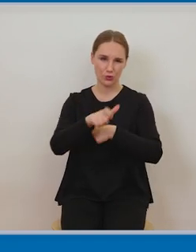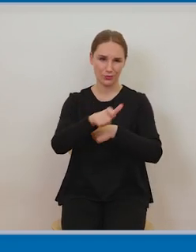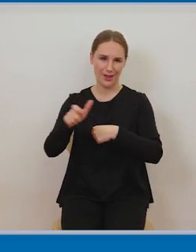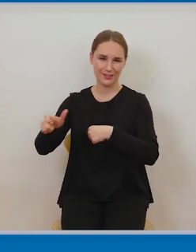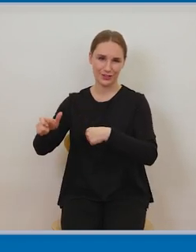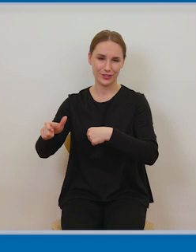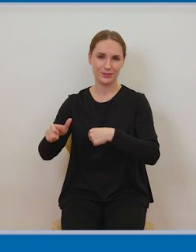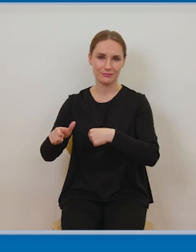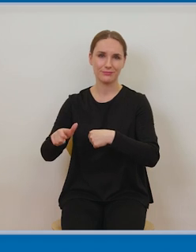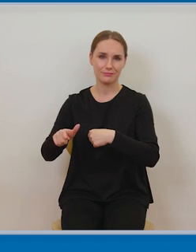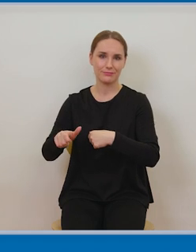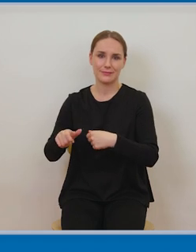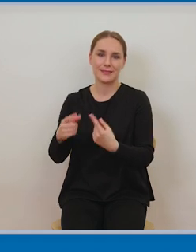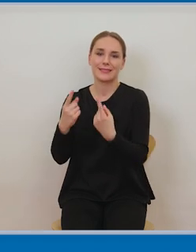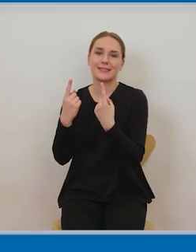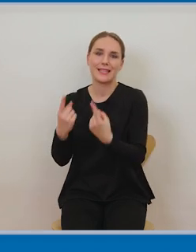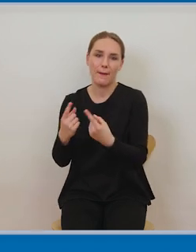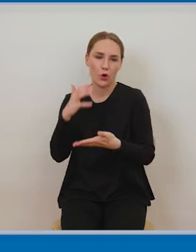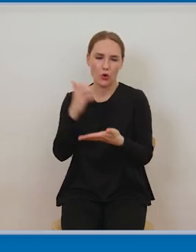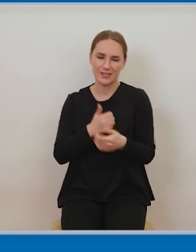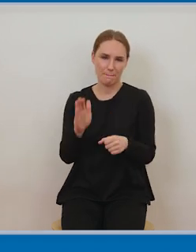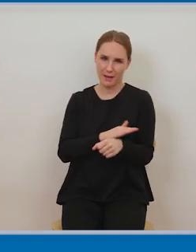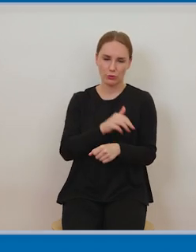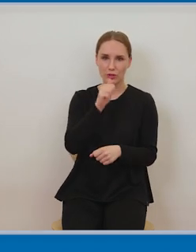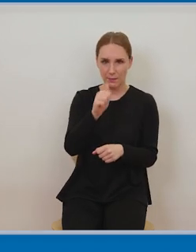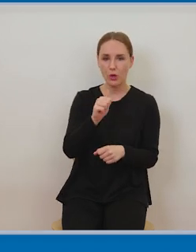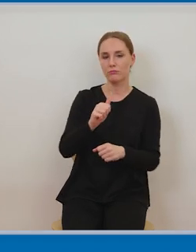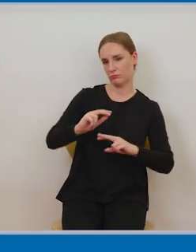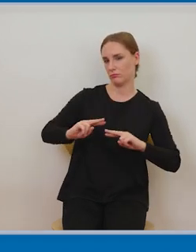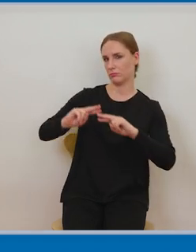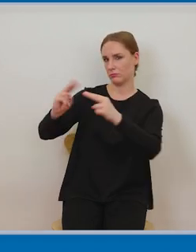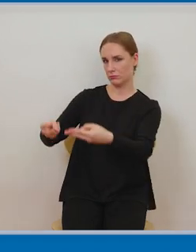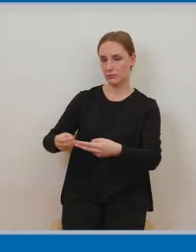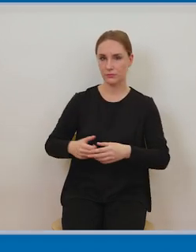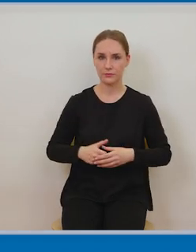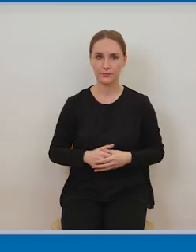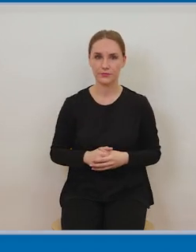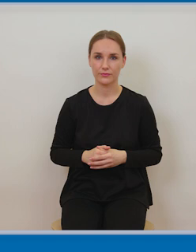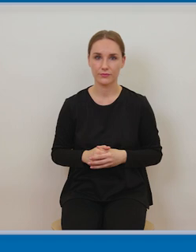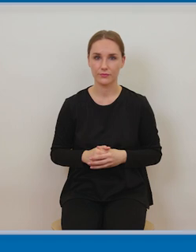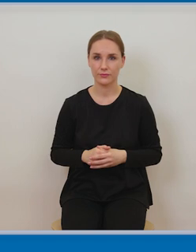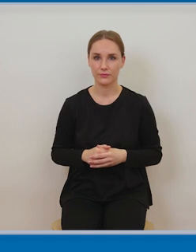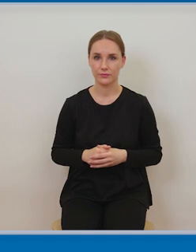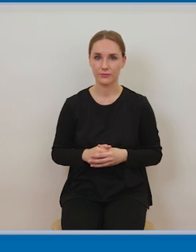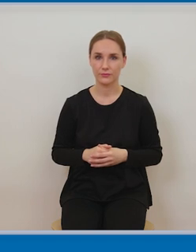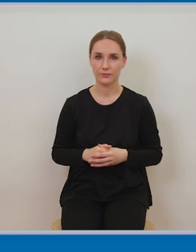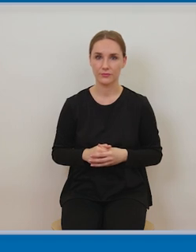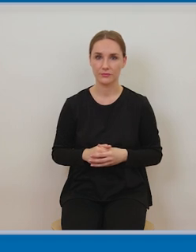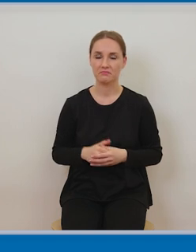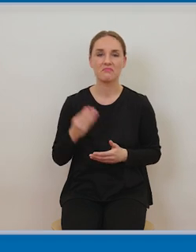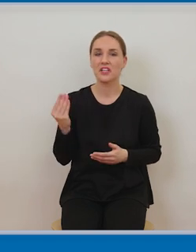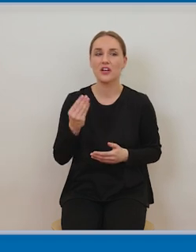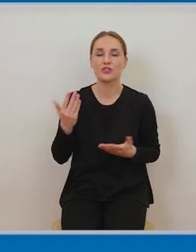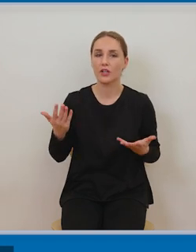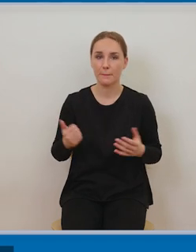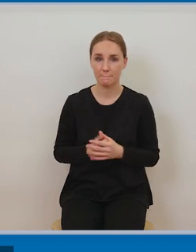kopiować materiały edukacyjne lub prosić opiekunów edukacyjnych o skopiowanie takich materiałów, mogą sami opiekunowie